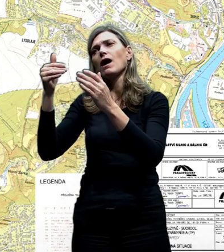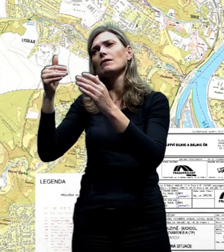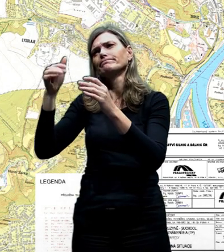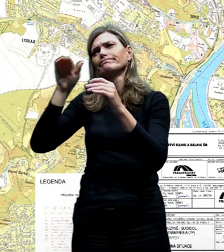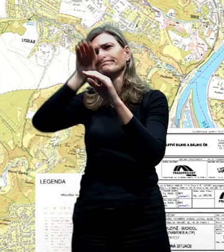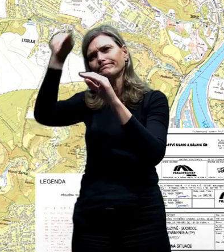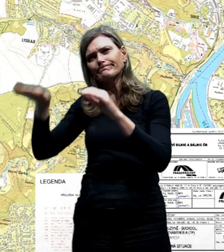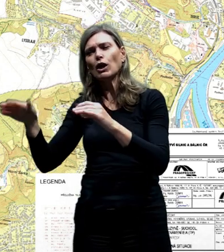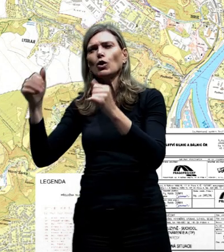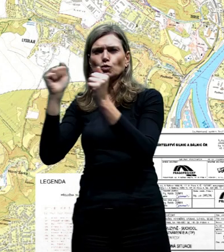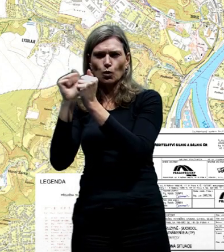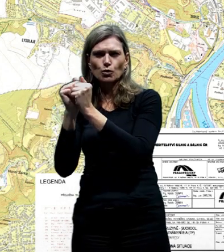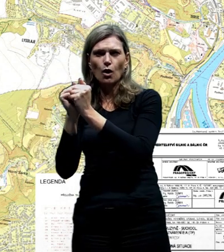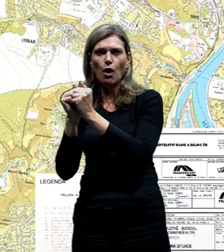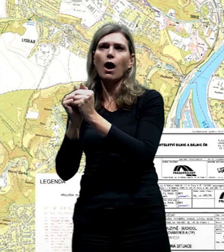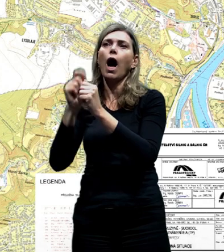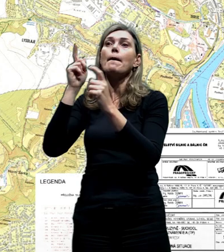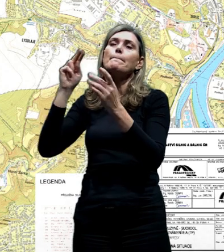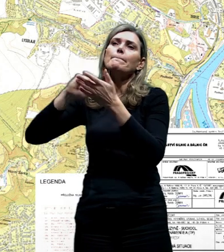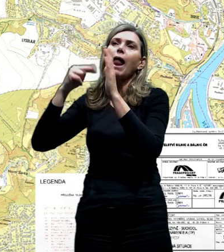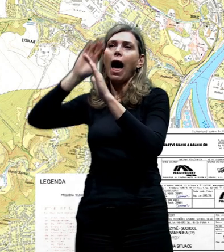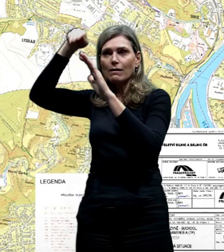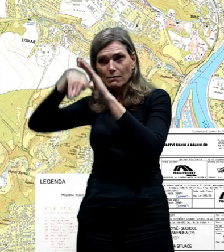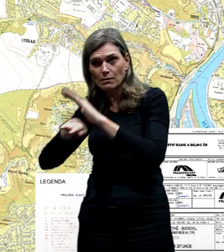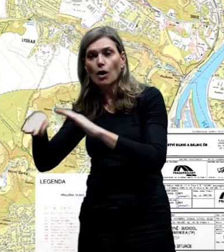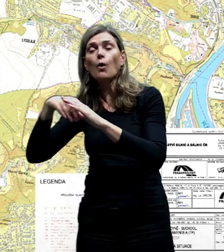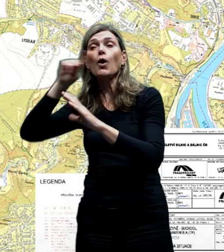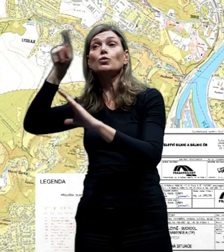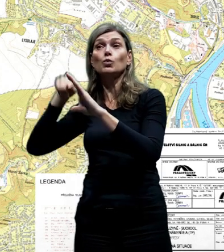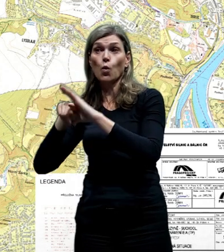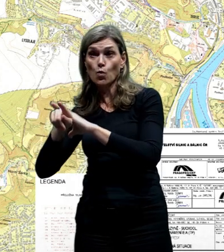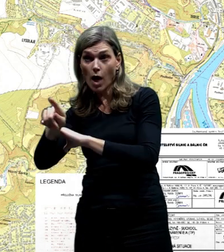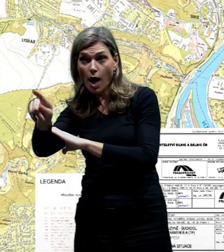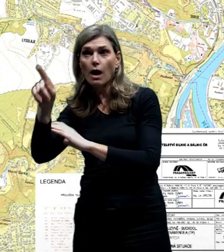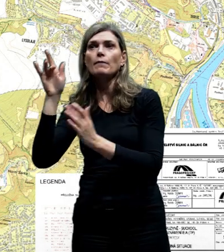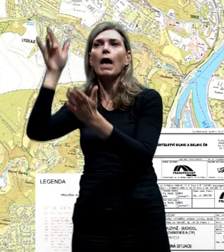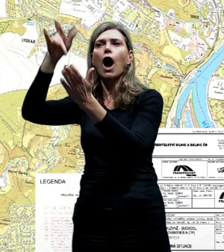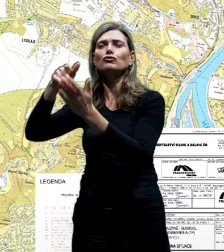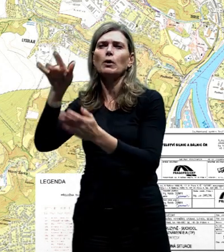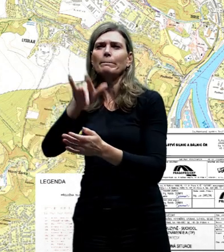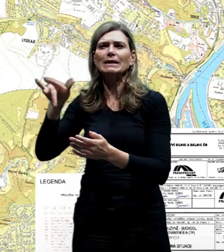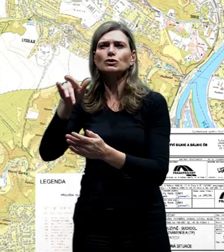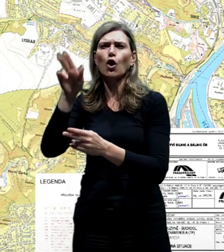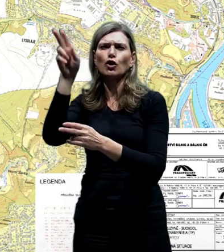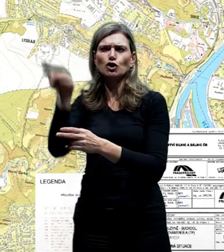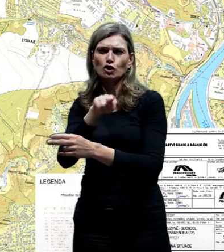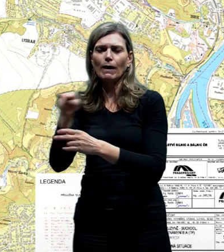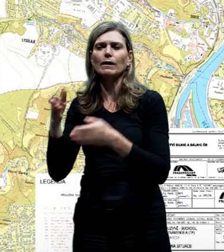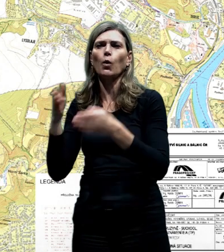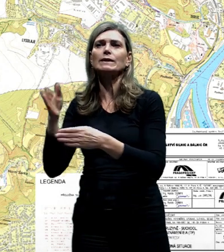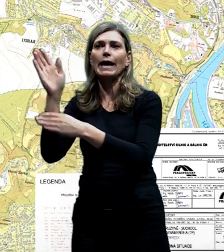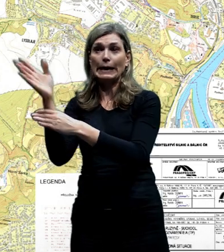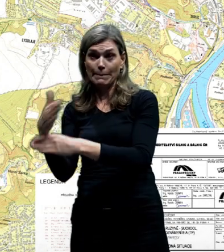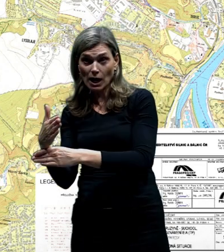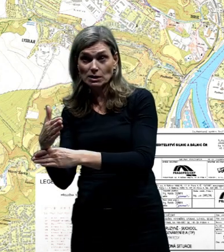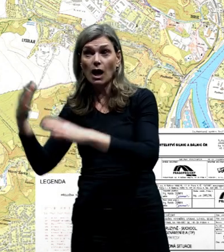přesně řečeno on ho podchází tunelem, až vlastně do křižovatky Rybářka, kde přechází Vltavu a v